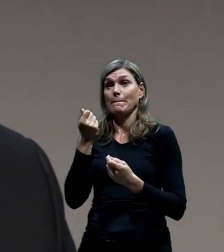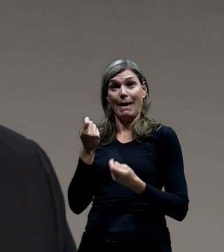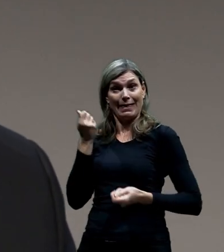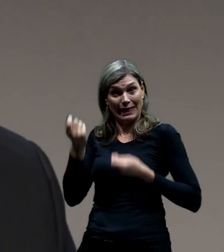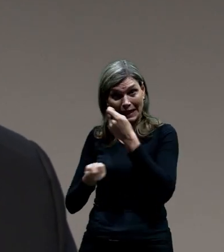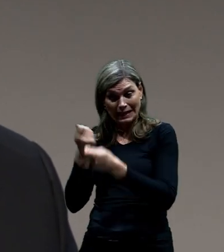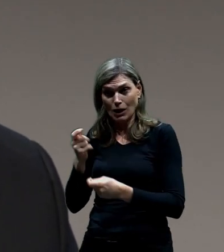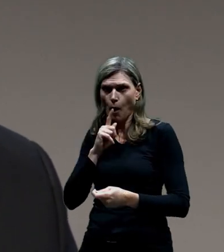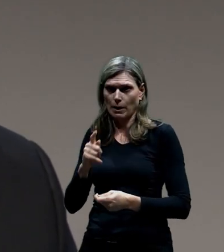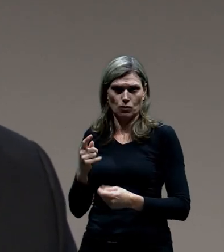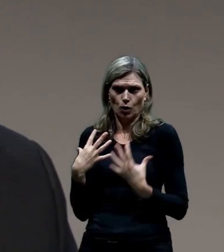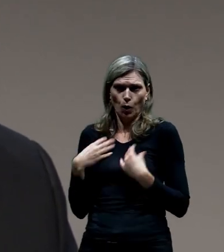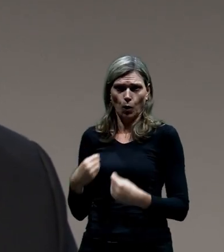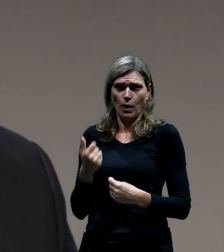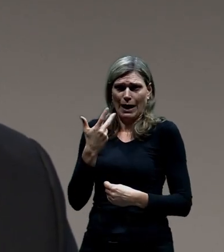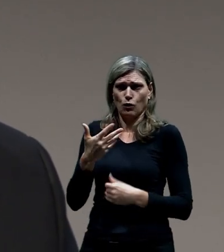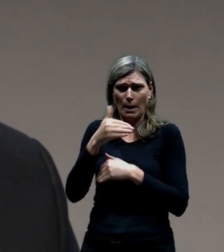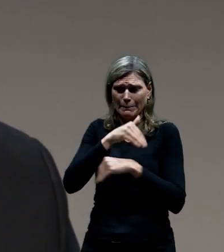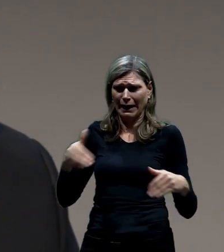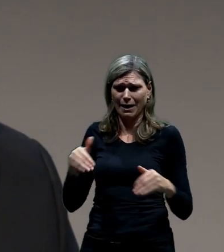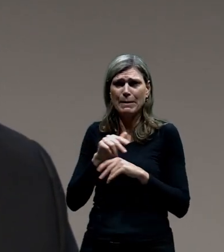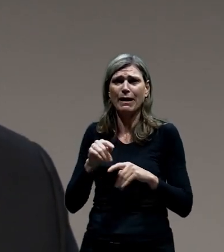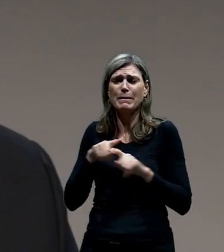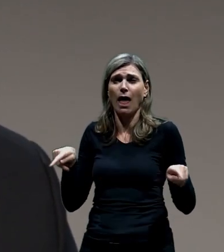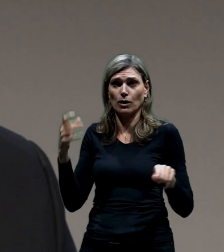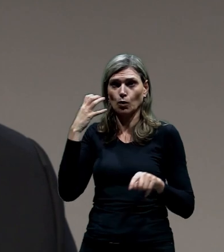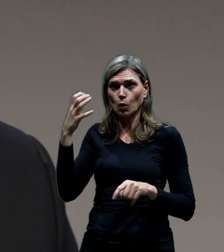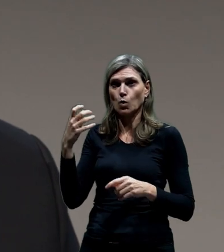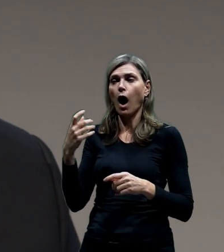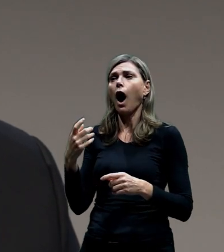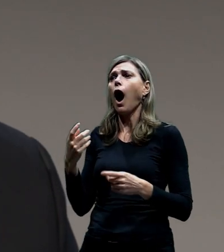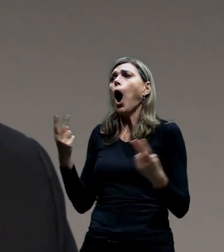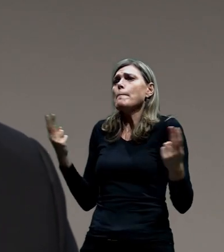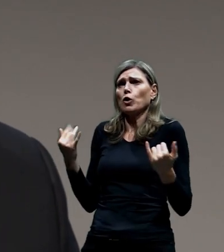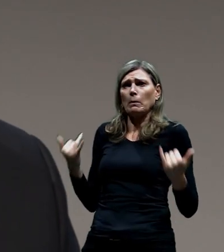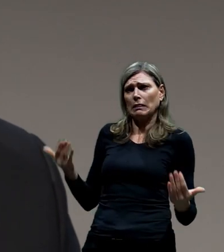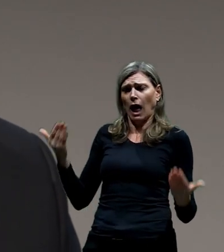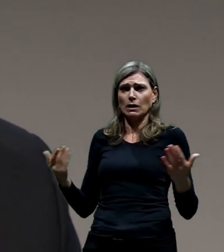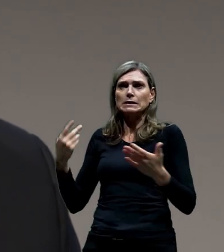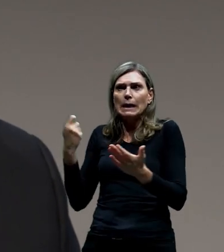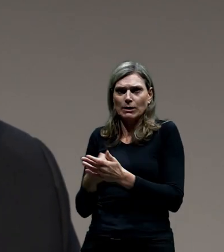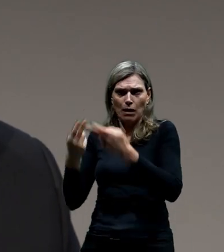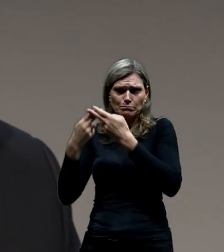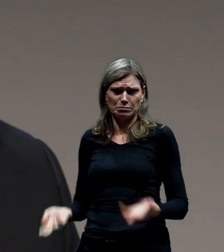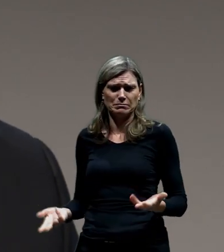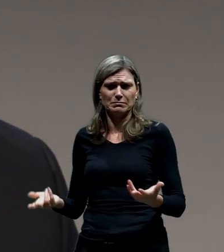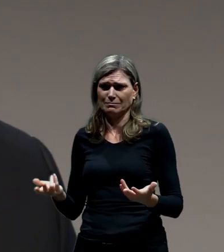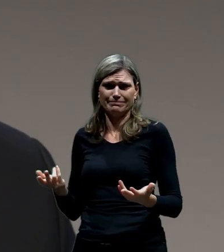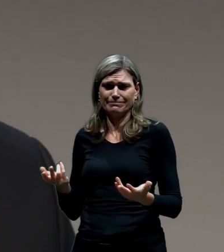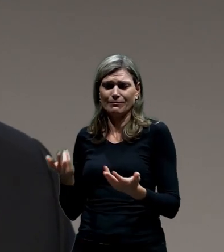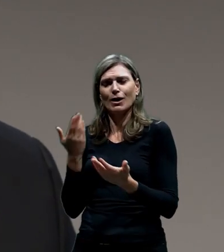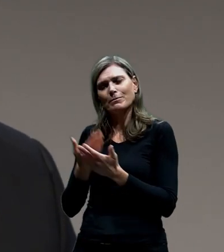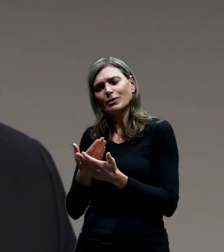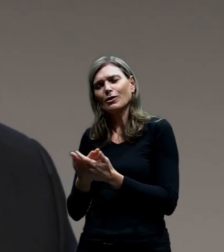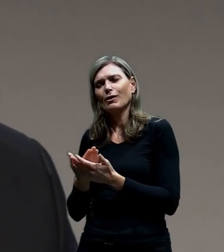mnoho miliard korun, tak nebude v podstatě jenom o trochu lepší než teď. A s tím souvisí nebo tohle v